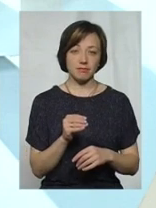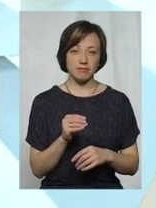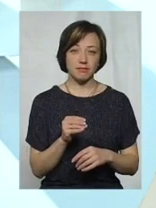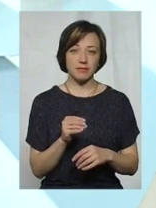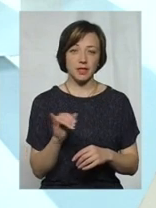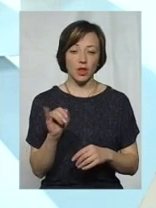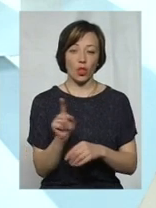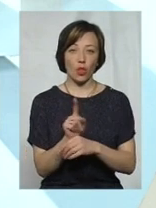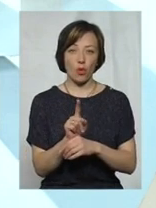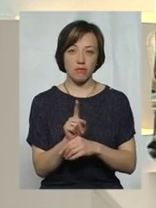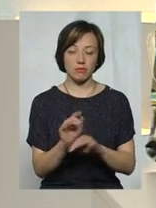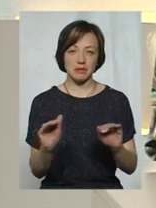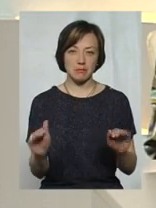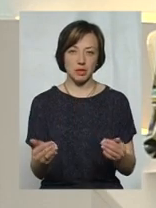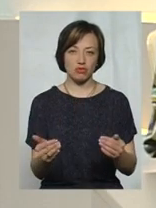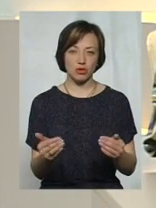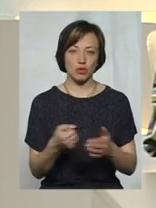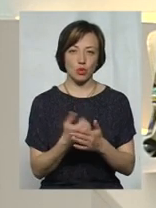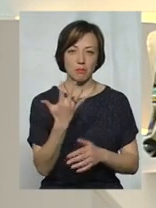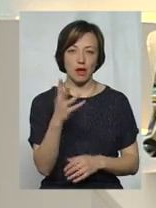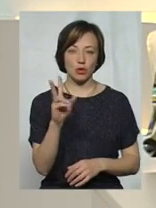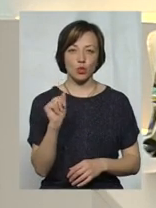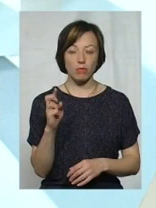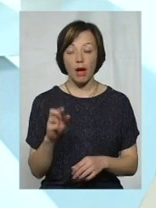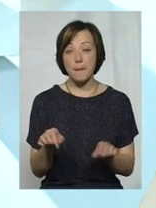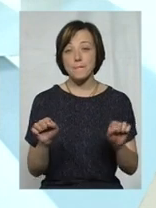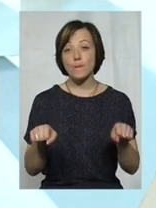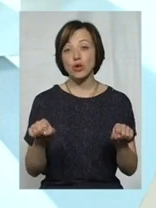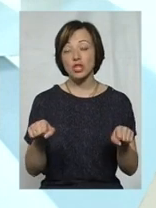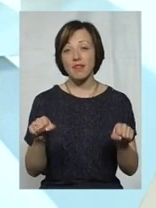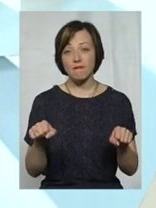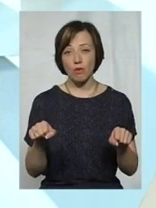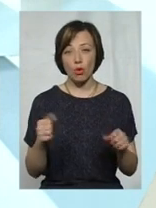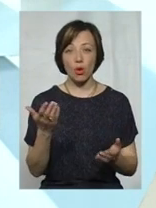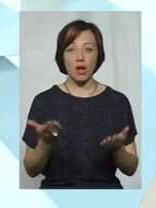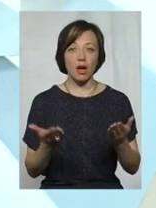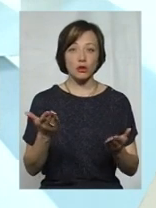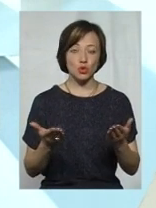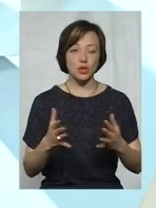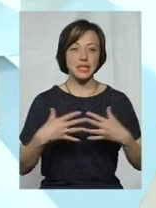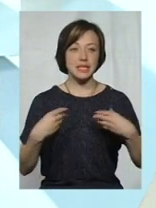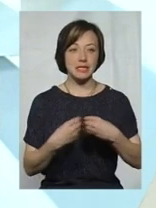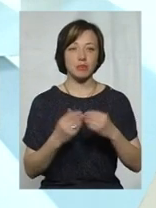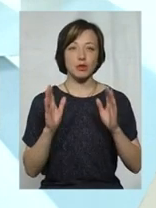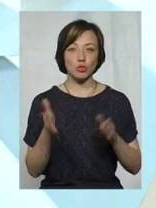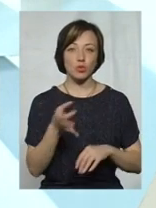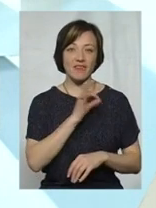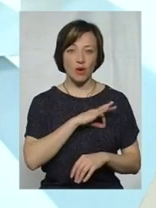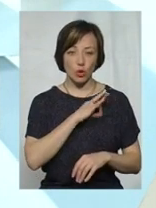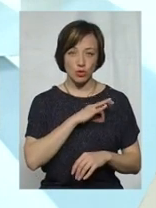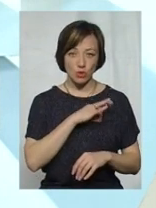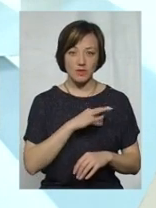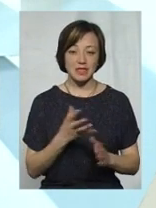норматив зменшений до 5. Можливо, якщо, так, сім'ї будуть використовувати і будуть